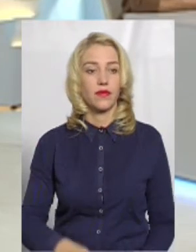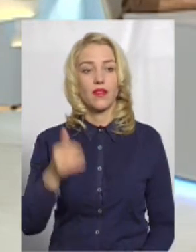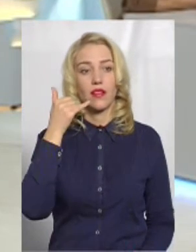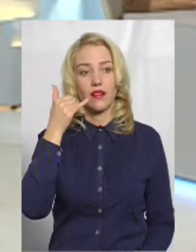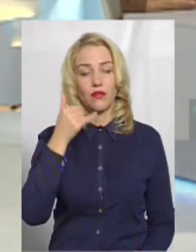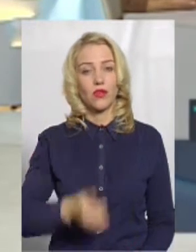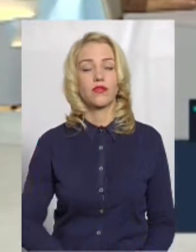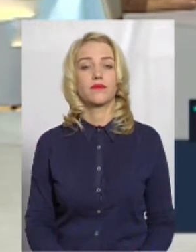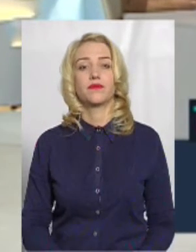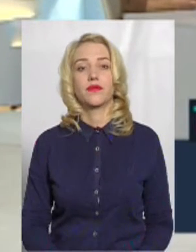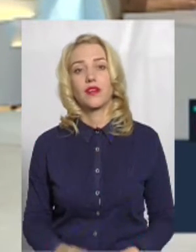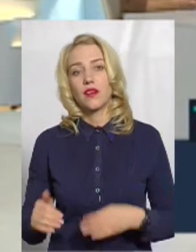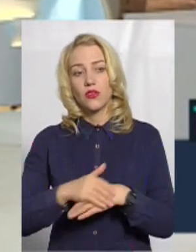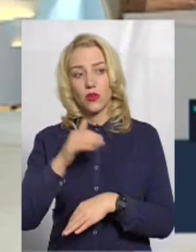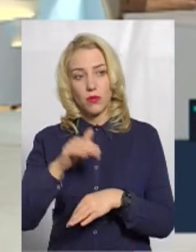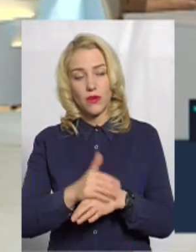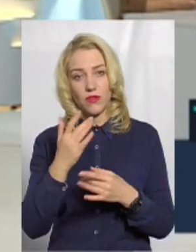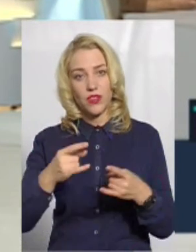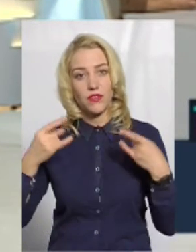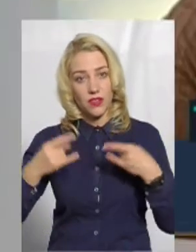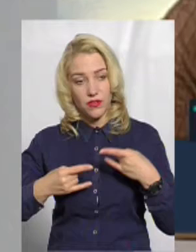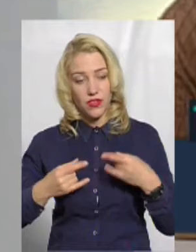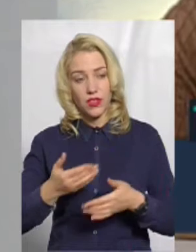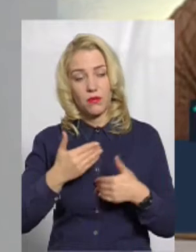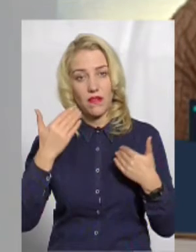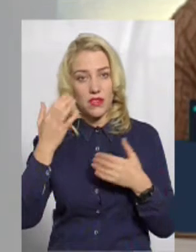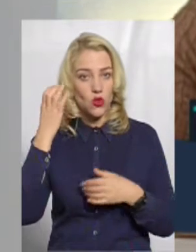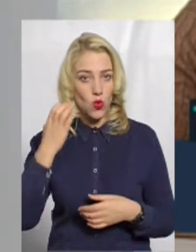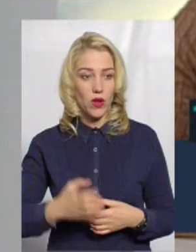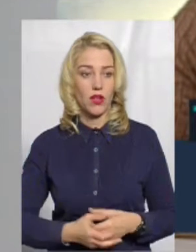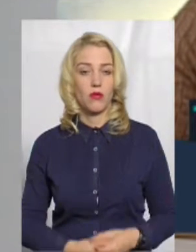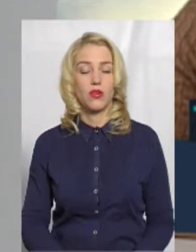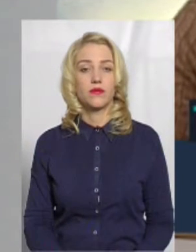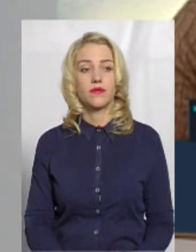телефонний дзвінок. Доброго вечора. Ви в ефірі. Ми вас слухаємо.